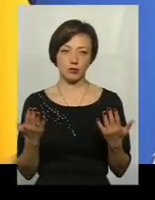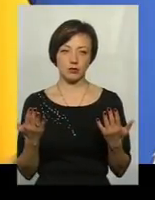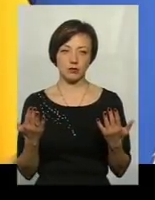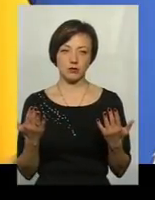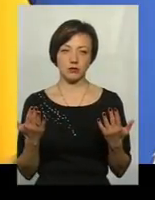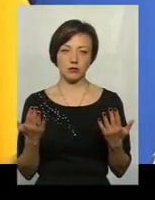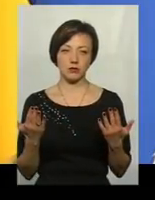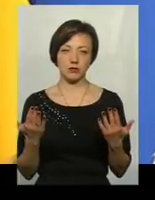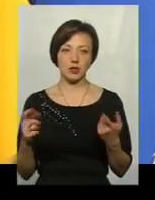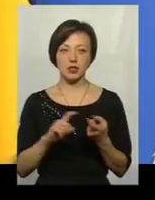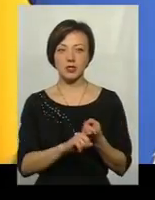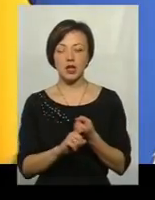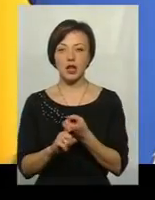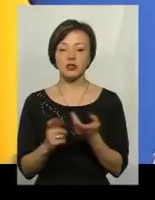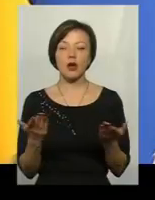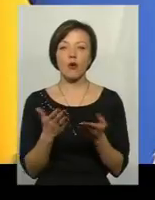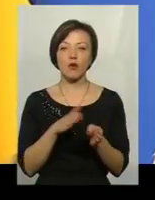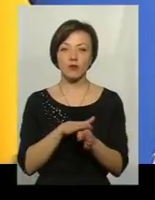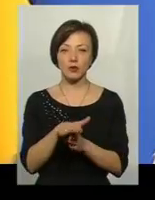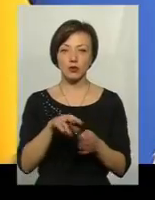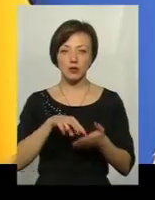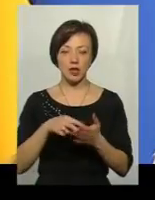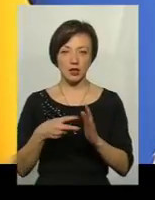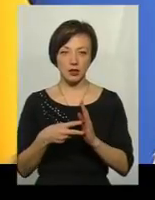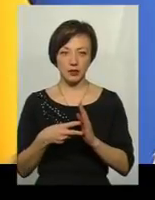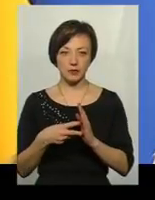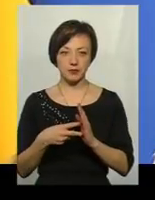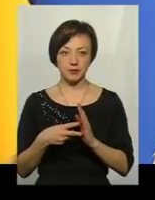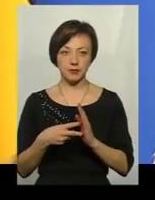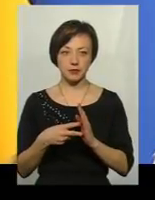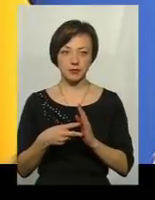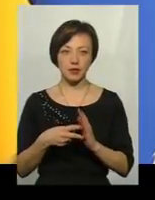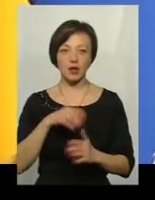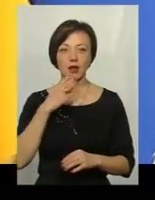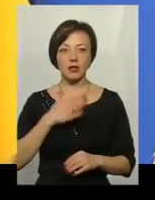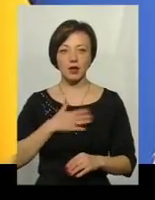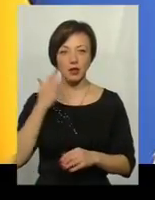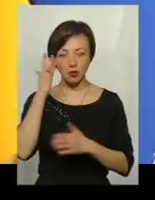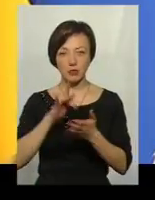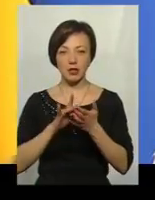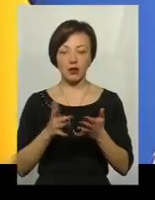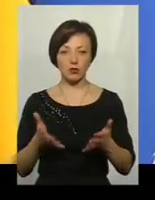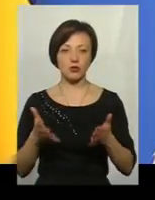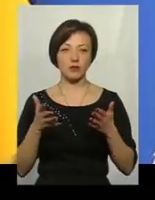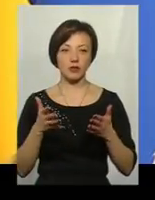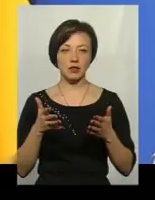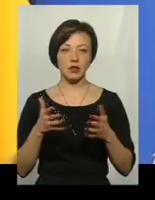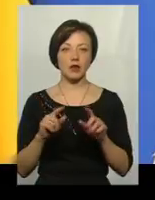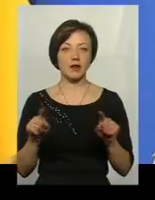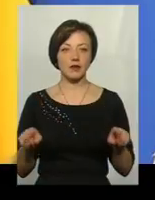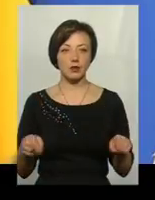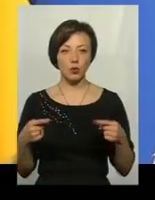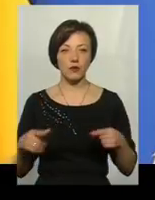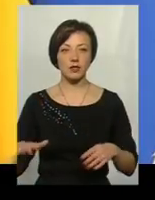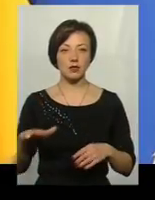Залежить від того, якої ми дотримуємося стратегії. Наша мета очевидна. Відновлення